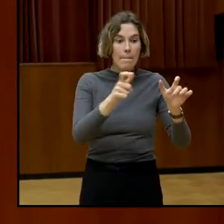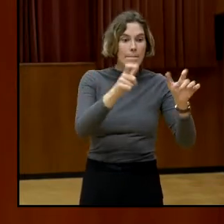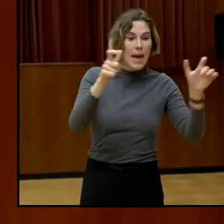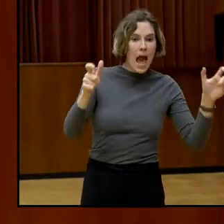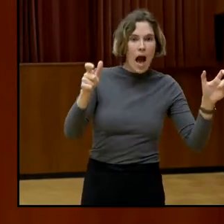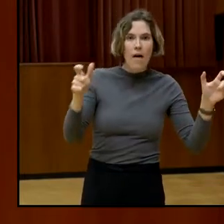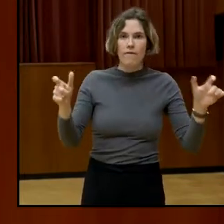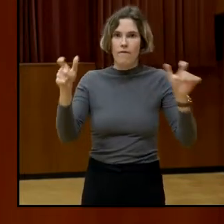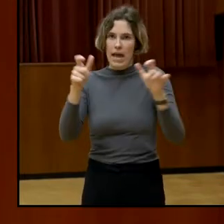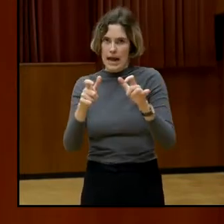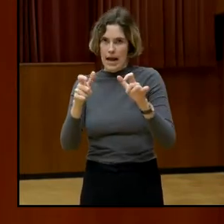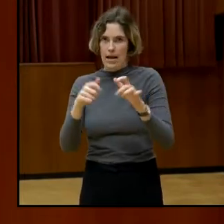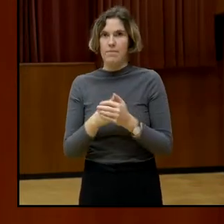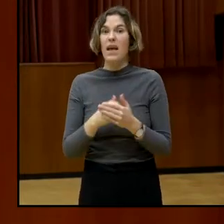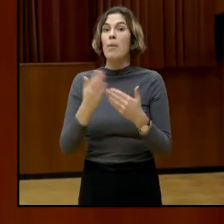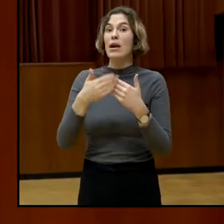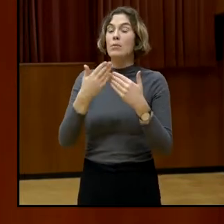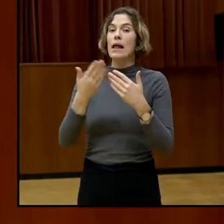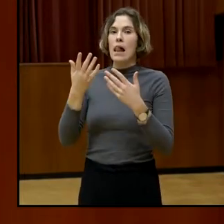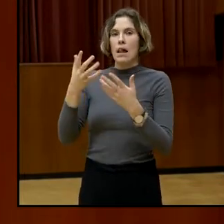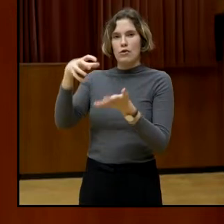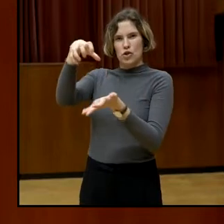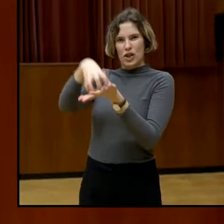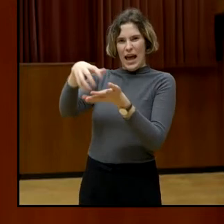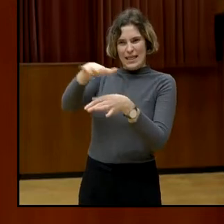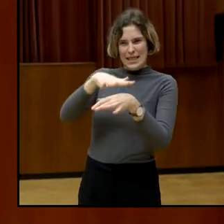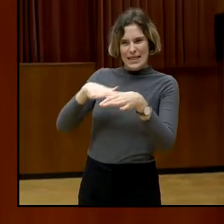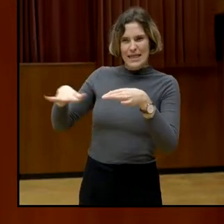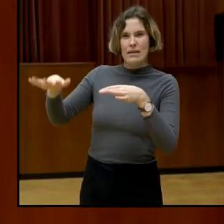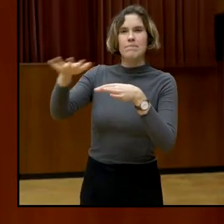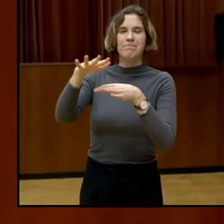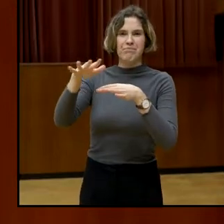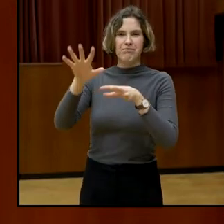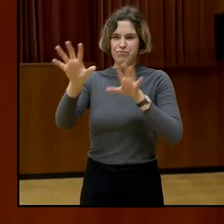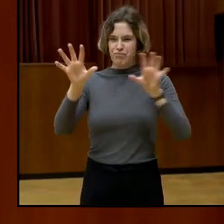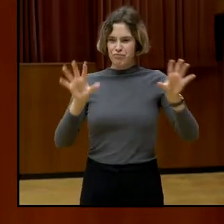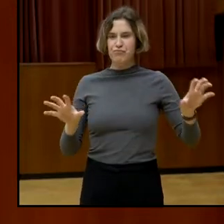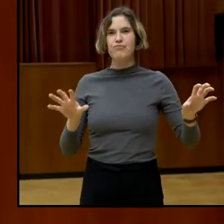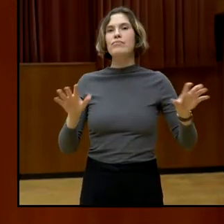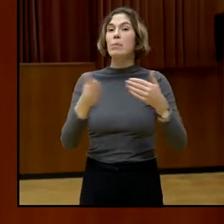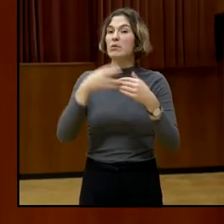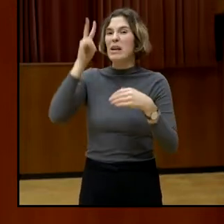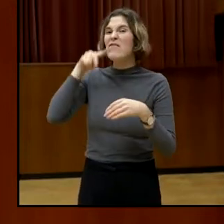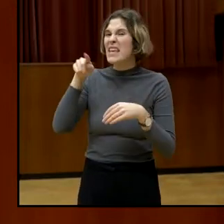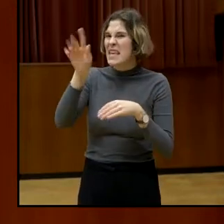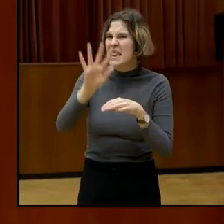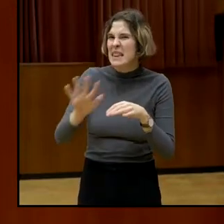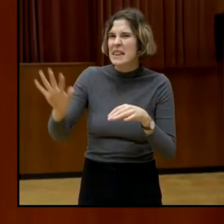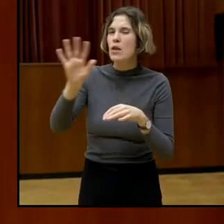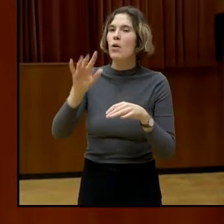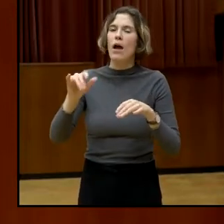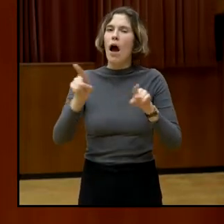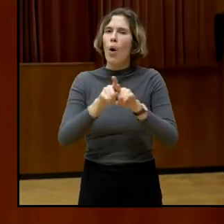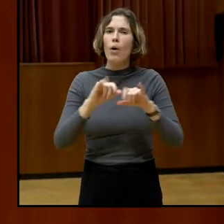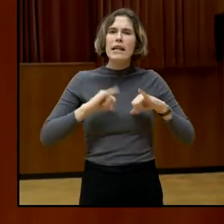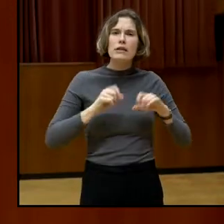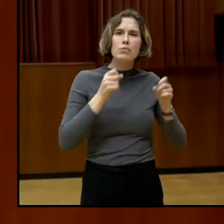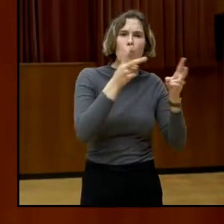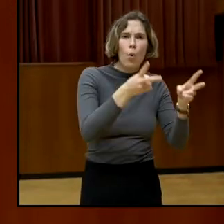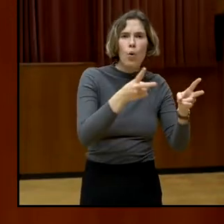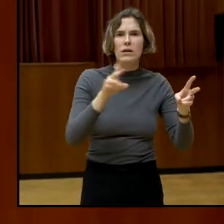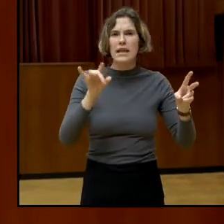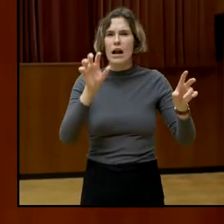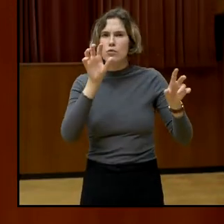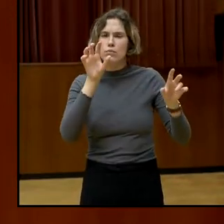Viel mehr sind es in urbanen Zentren, zum Beispiel in Wien, aber nicht nur, auch in Innsbruck oder in Salzburg.